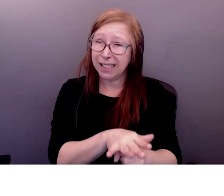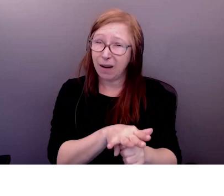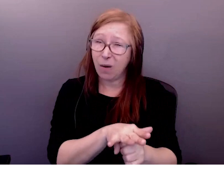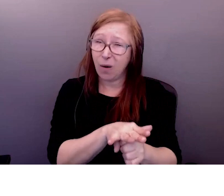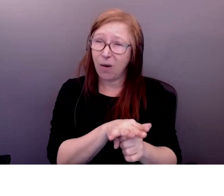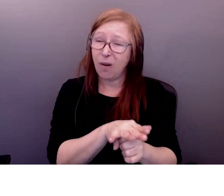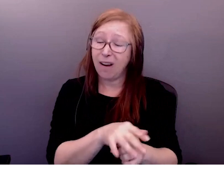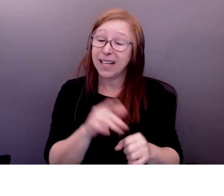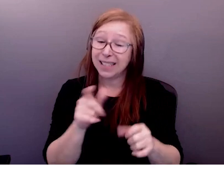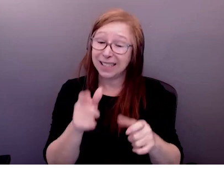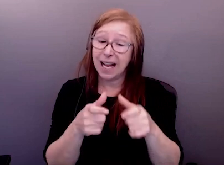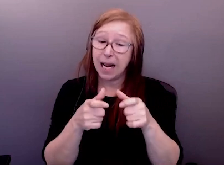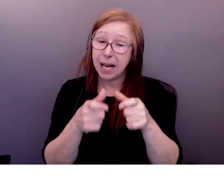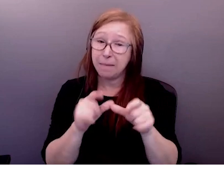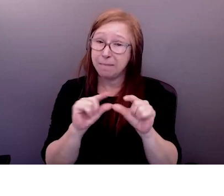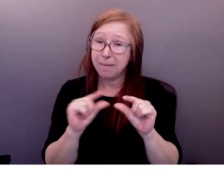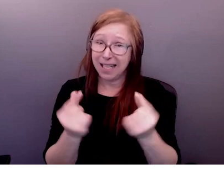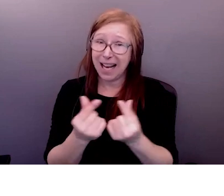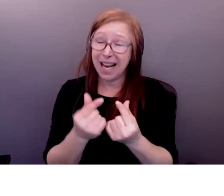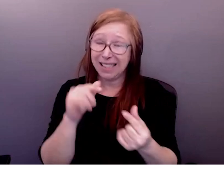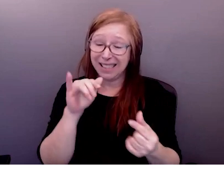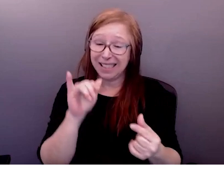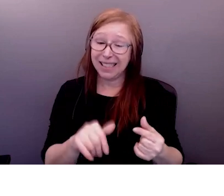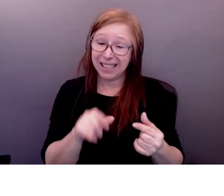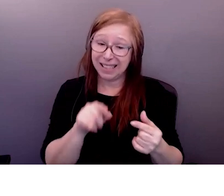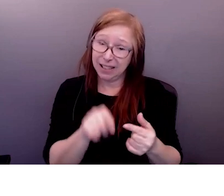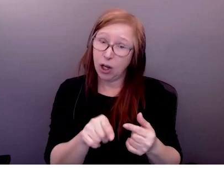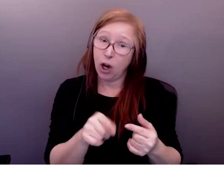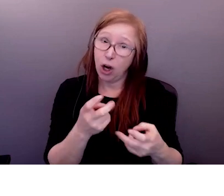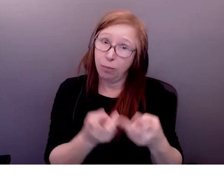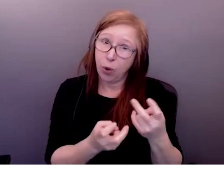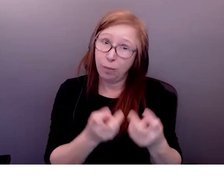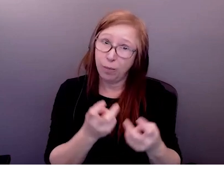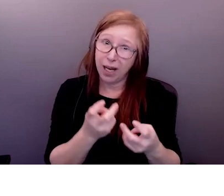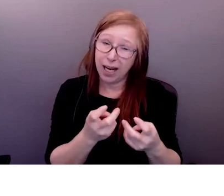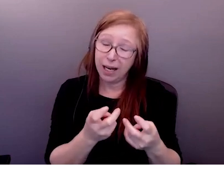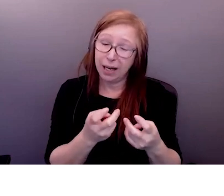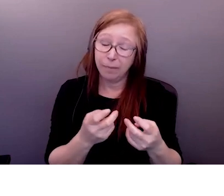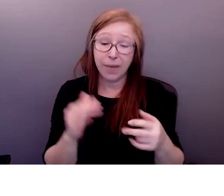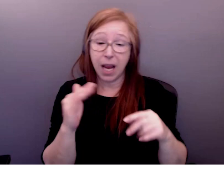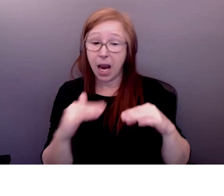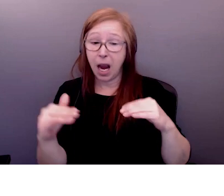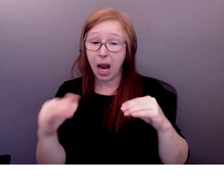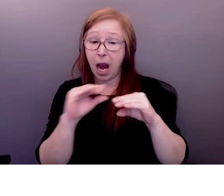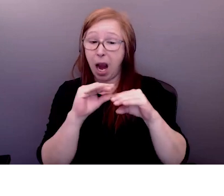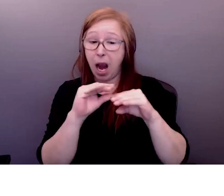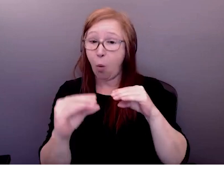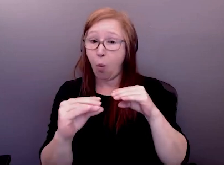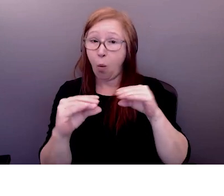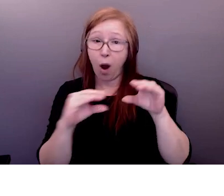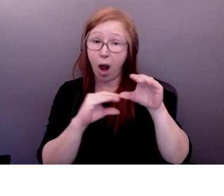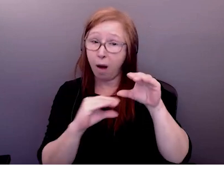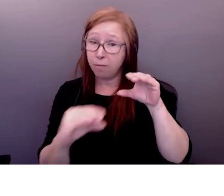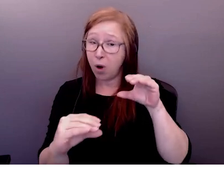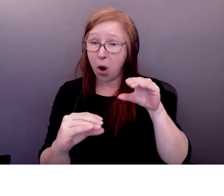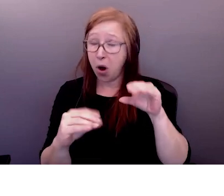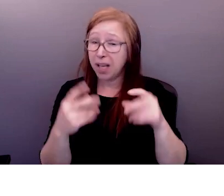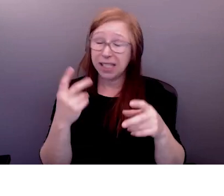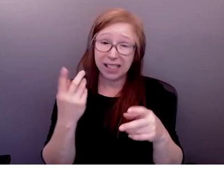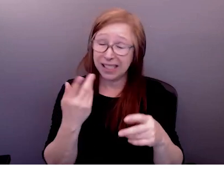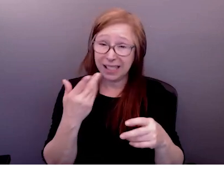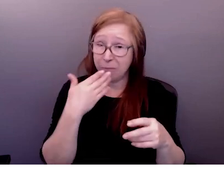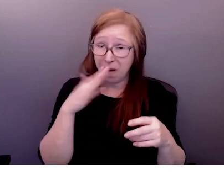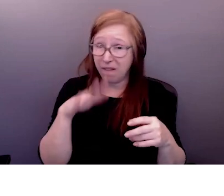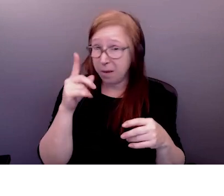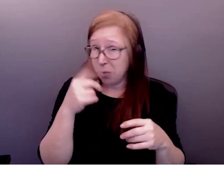pas un problème à être résolus les peuples et l'Etherton ce n pas un problème à être résolus le racisme ce n pas un problème à être